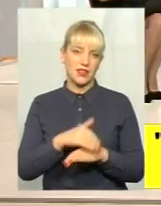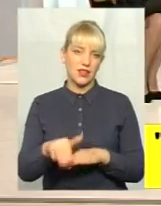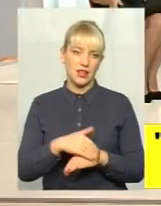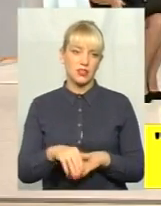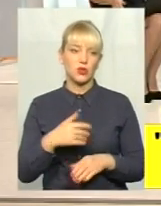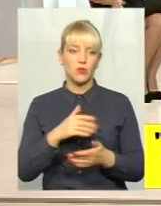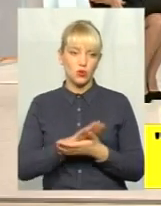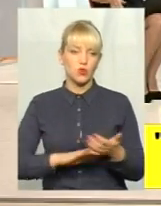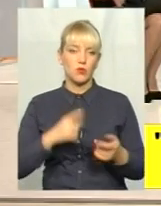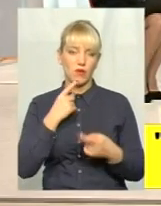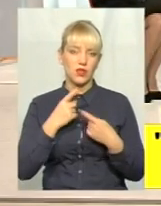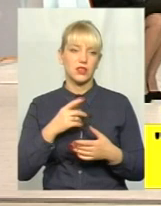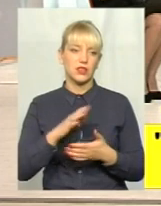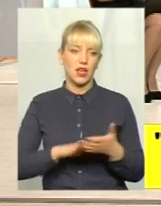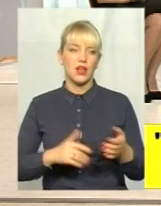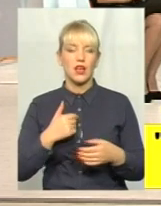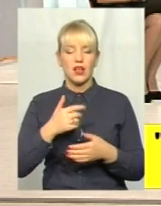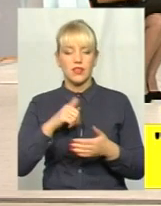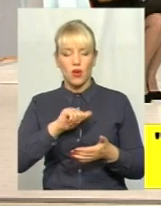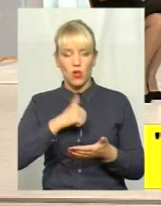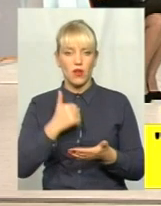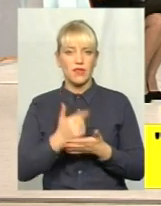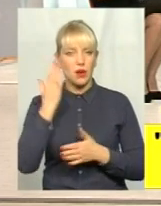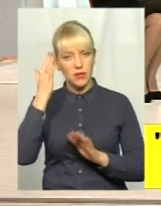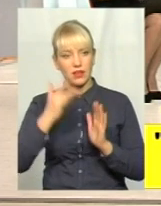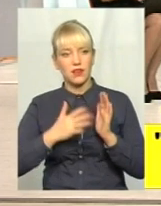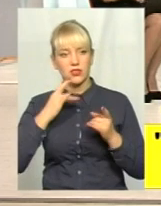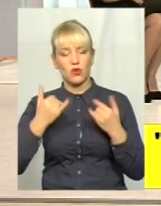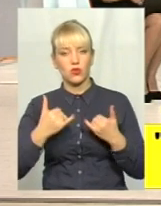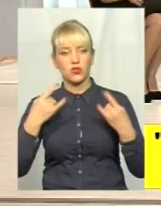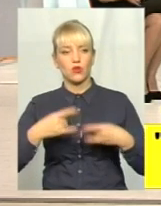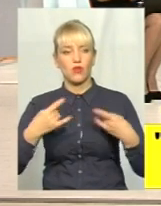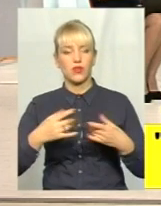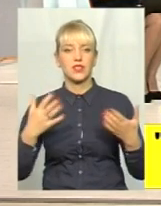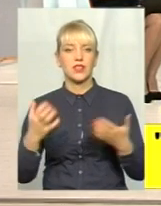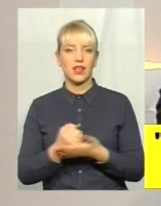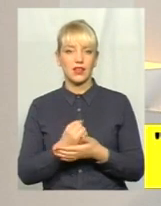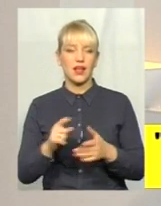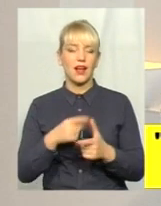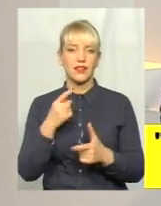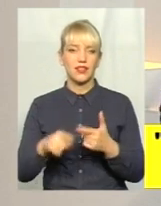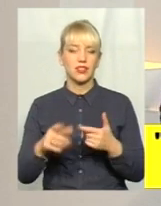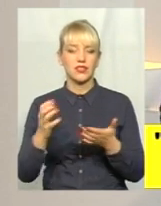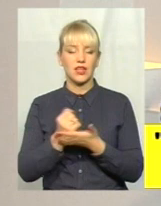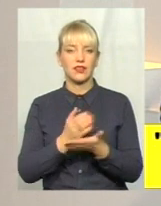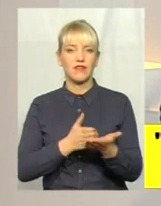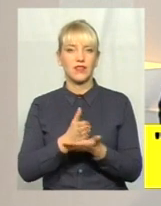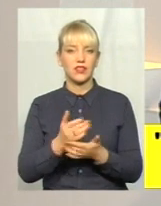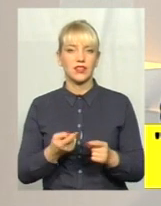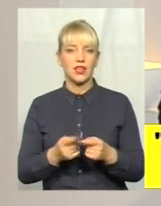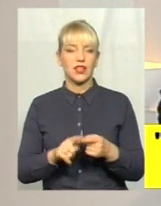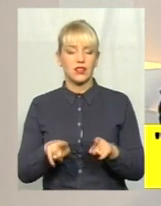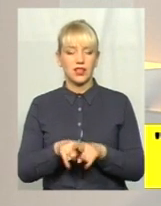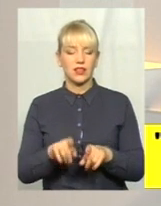говорити далі. І наша головна мета сьогоднішнього ефіру – все ж таки знайти альтернативи і знайти вихід для тих людей,